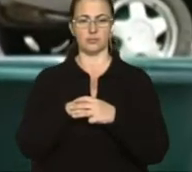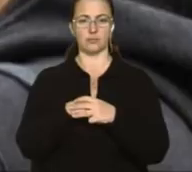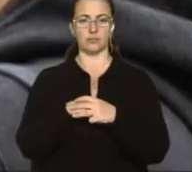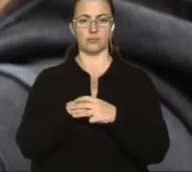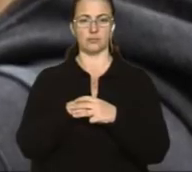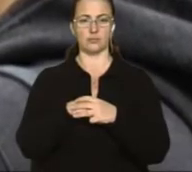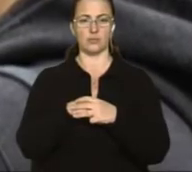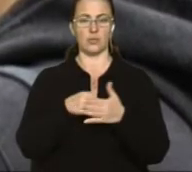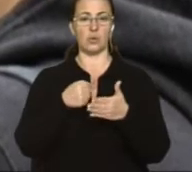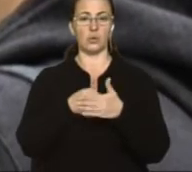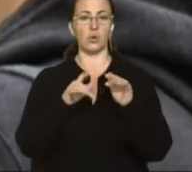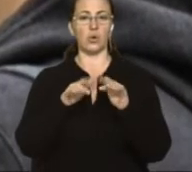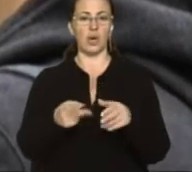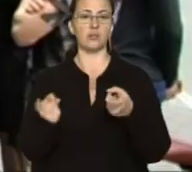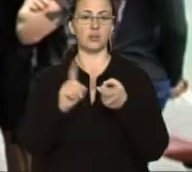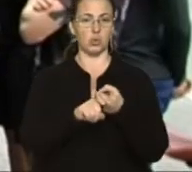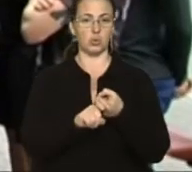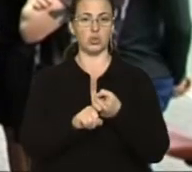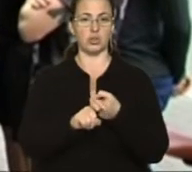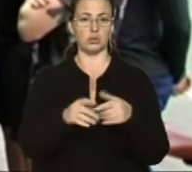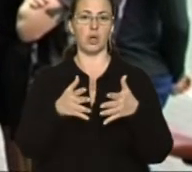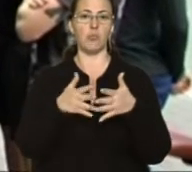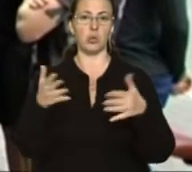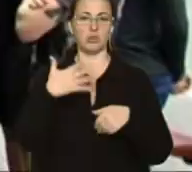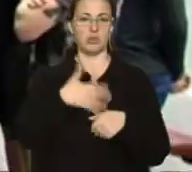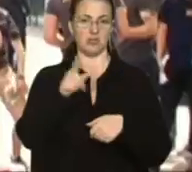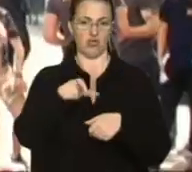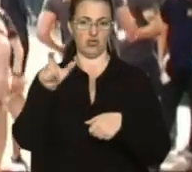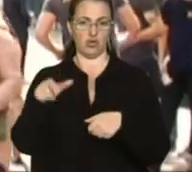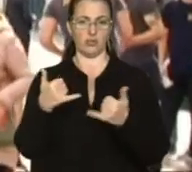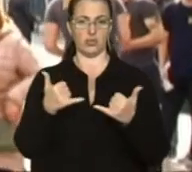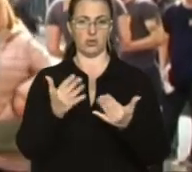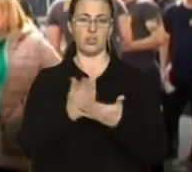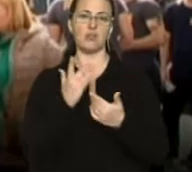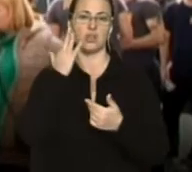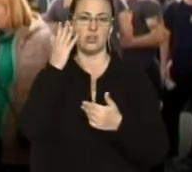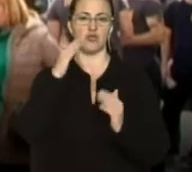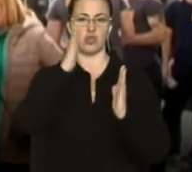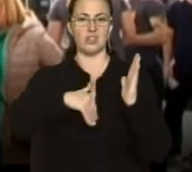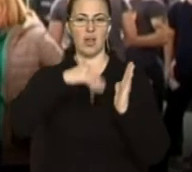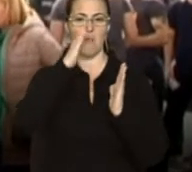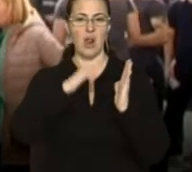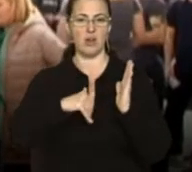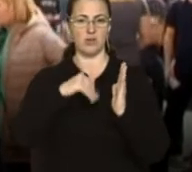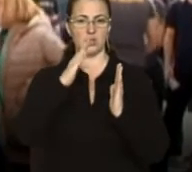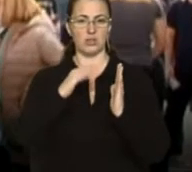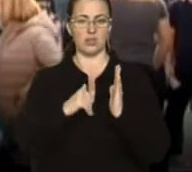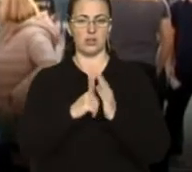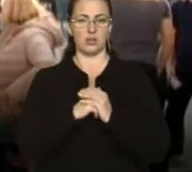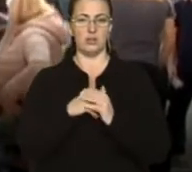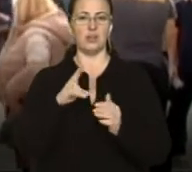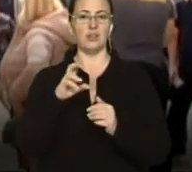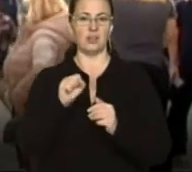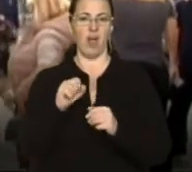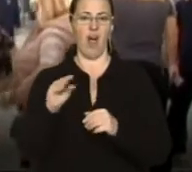До акції сьогодні долучилися понад 50 чоловік. Сьогодні, я надіюся, що замалюється на